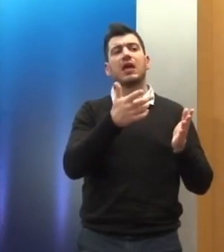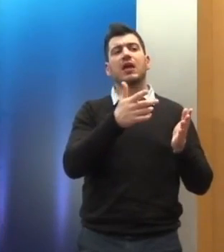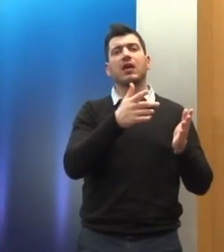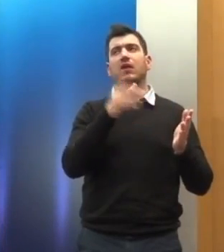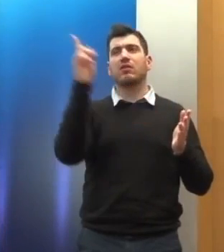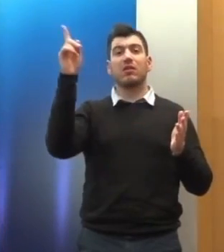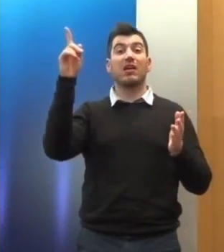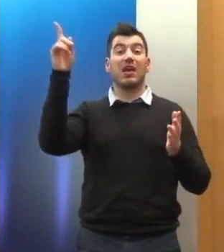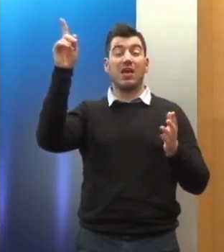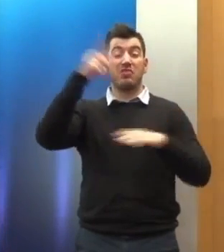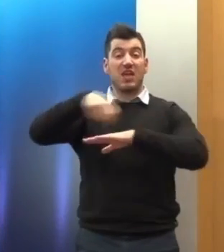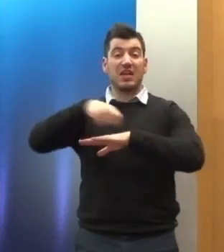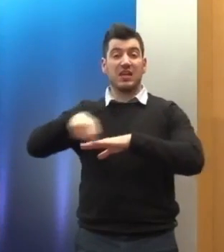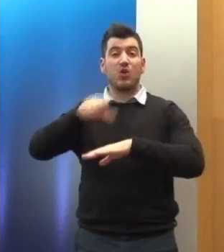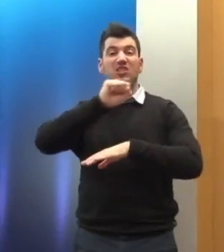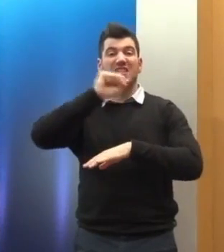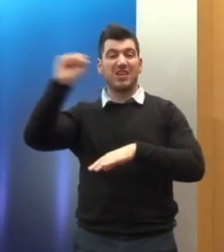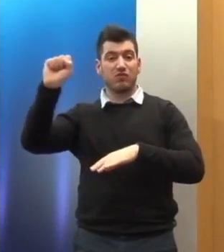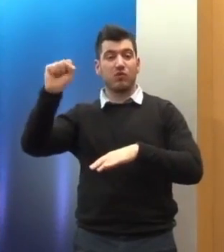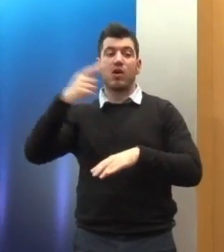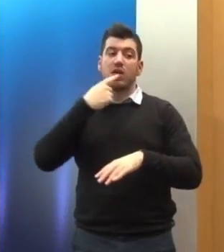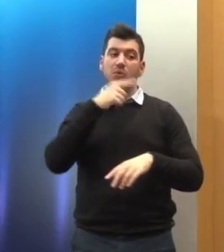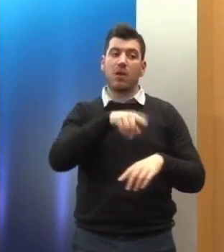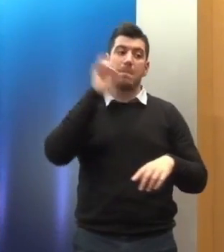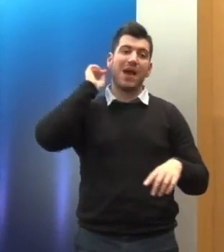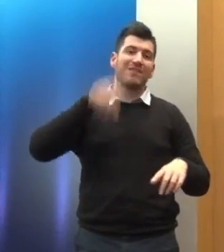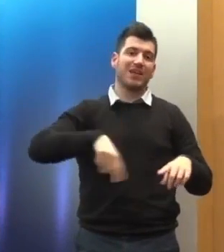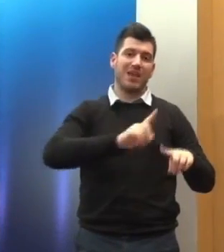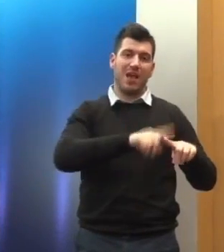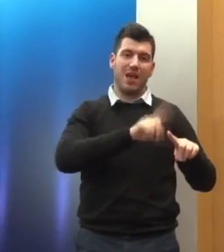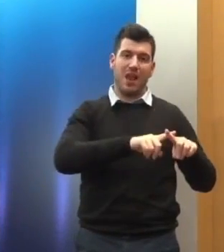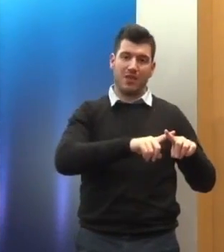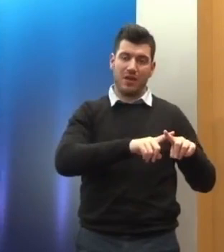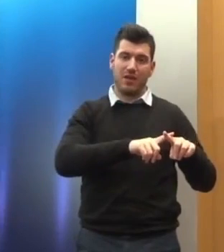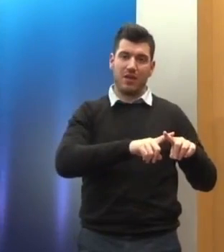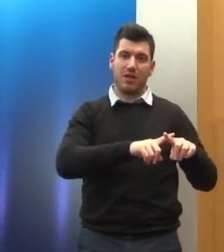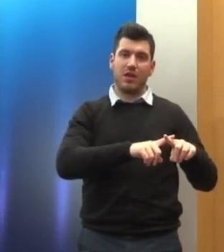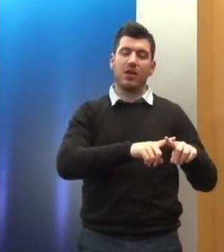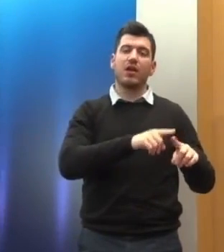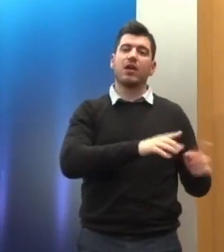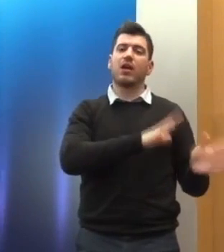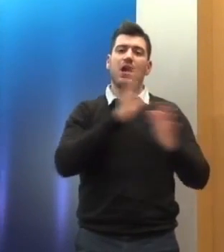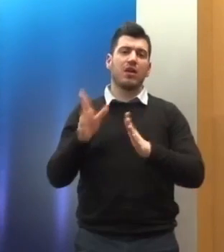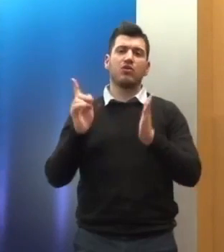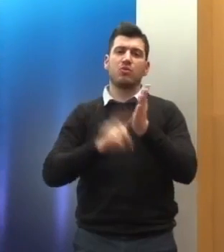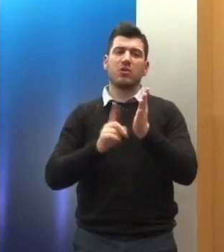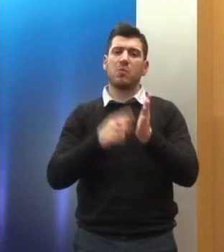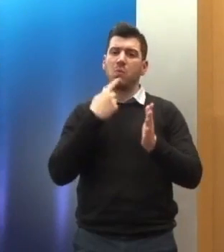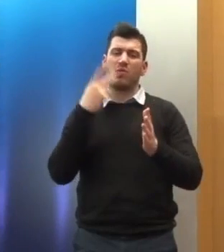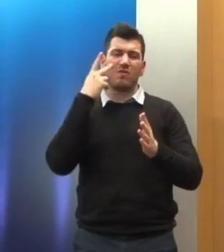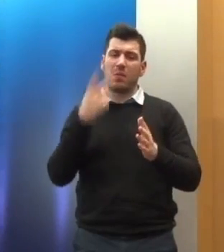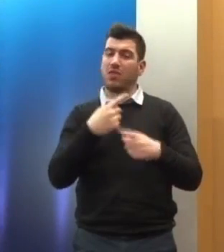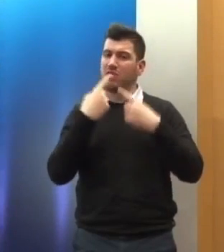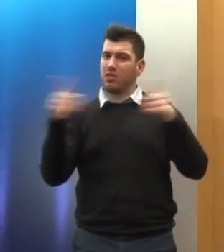παραβίαση εκ μέρους της Ελλάδος και με μια νομολογία του Συμβουλίου της Επικρατείας η οποία βλέπει διαφορετικά τα πράγματα και λέει ότι